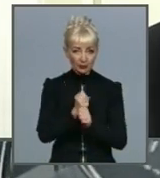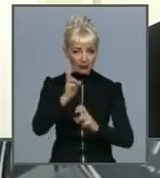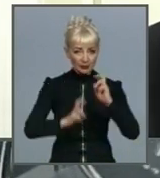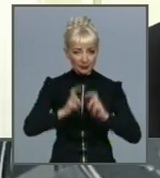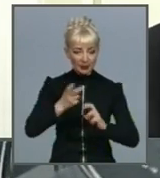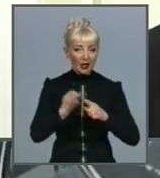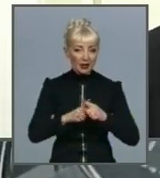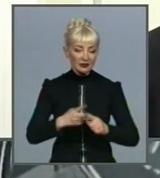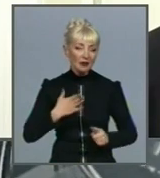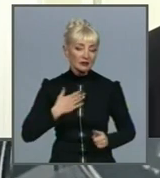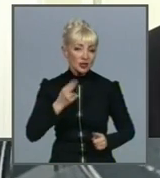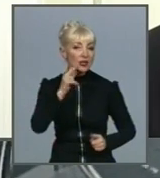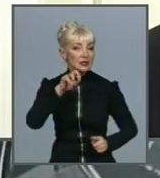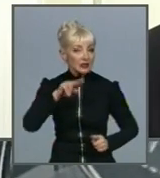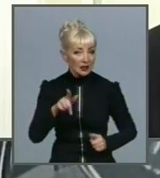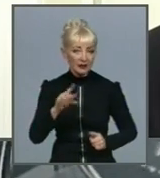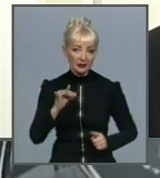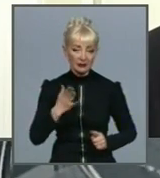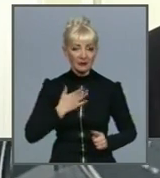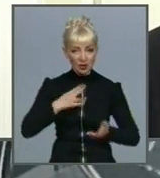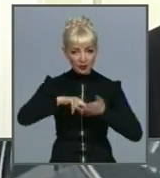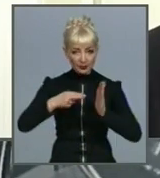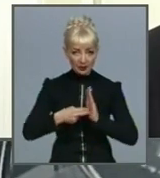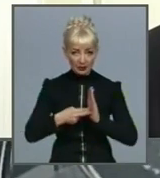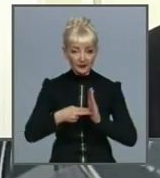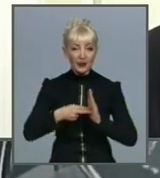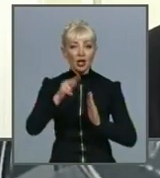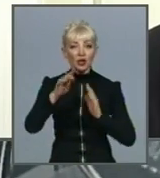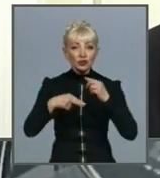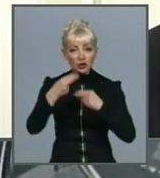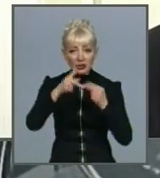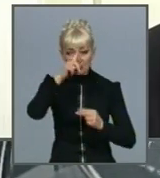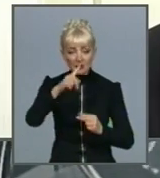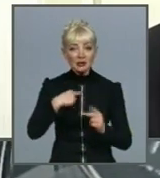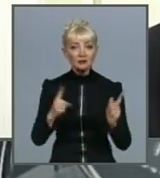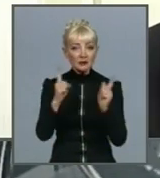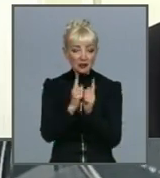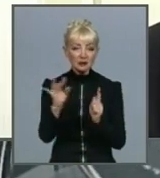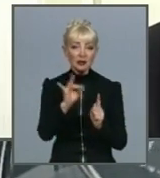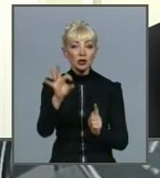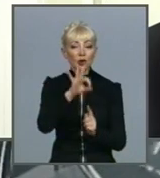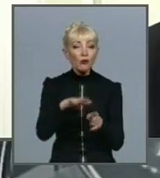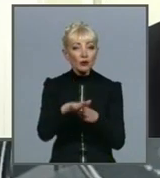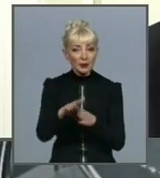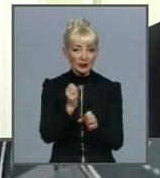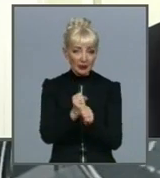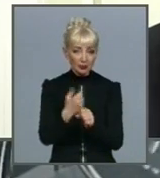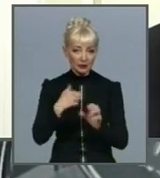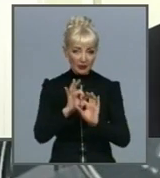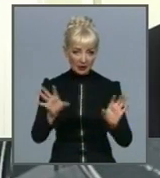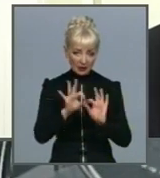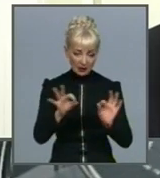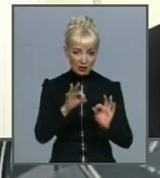задачах. Через місяць, естественно, ми зустрічаємося. І о той проділеній роботі ще раз ми обсудимо все моменти, які сьогодні звучали на